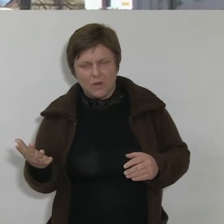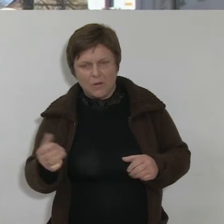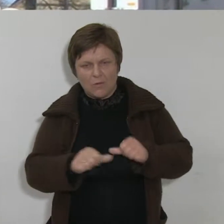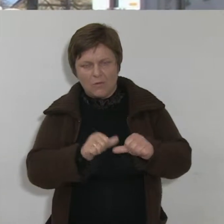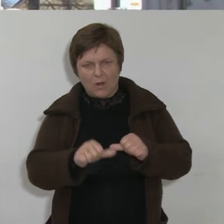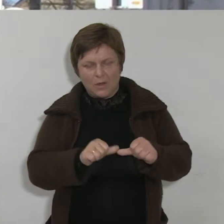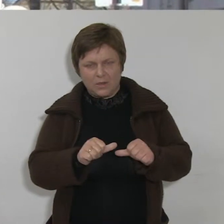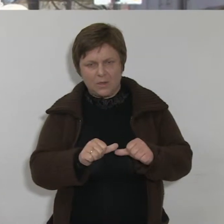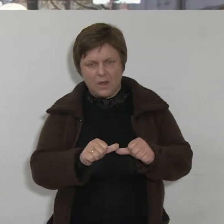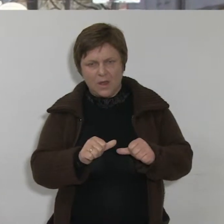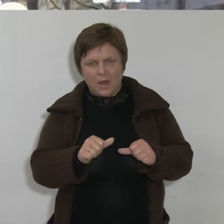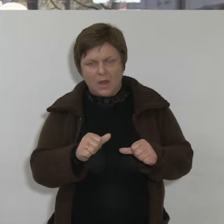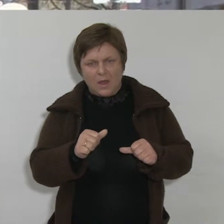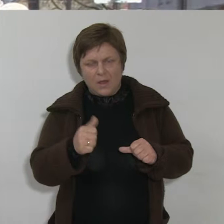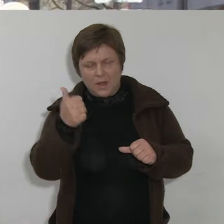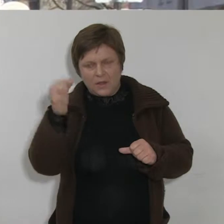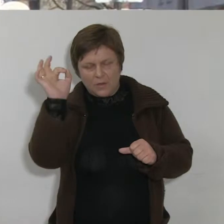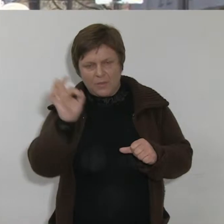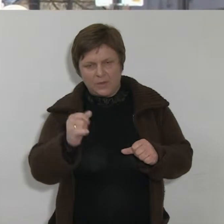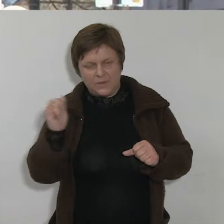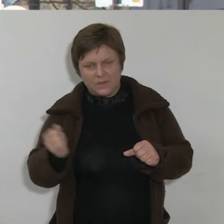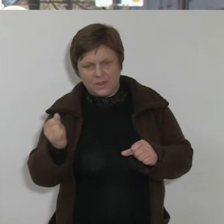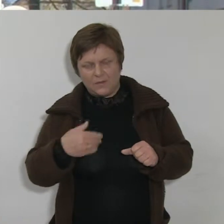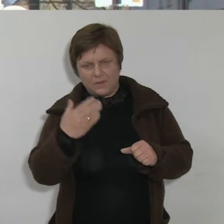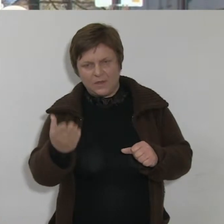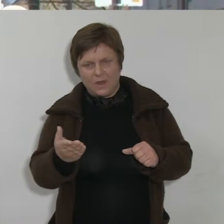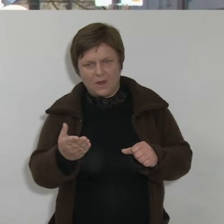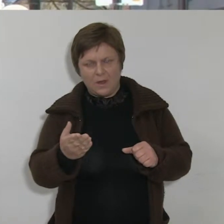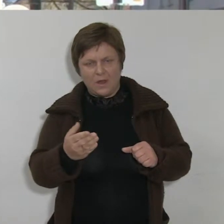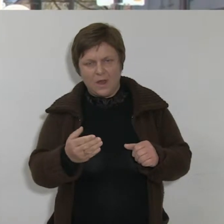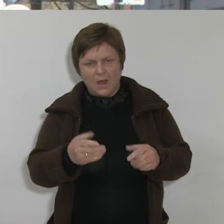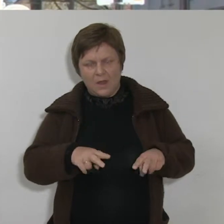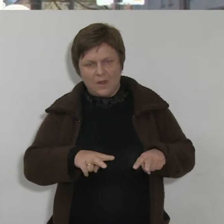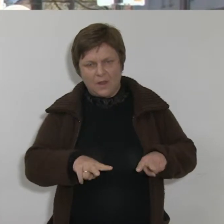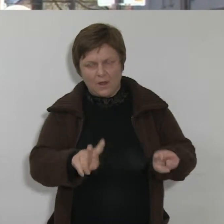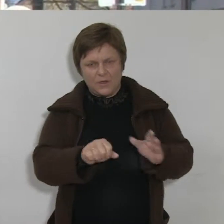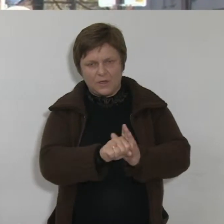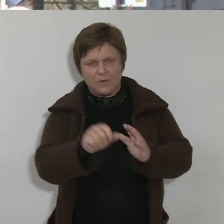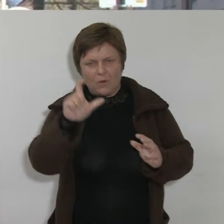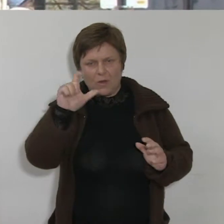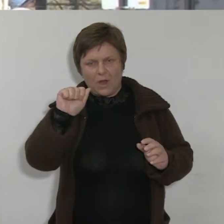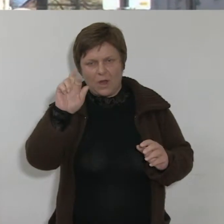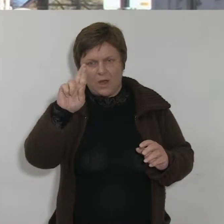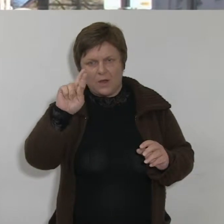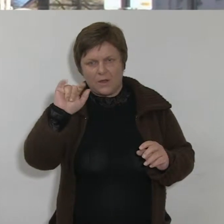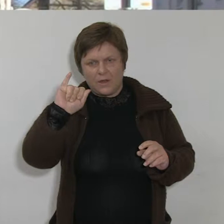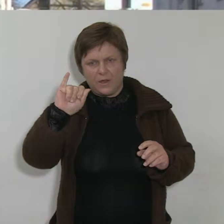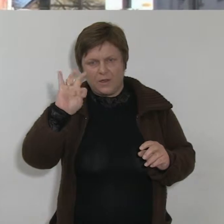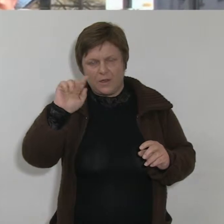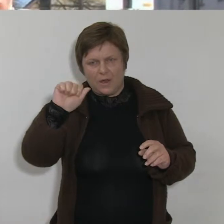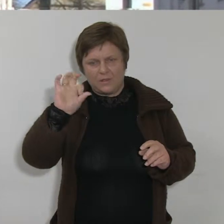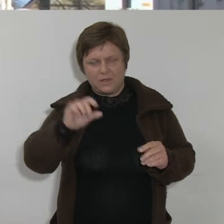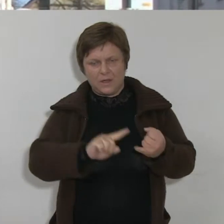% przekazuję. Należy do Caritasu, działam tam, więc przeważnie panie tam